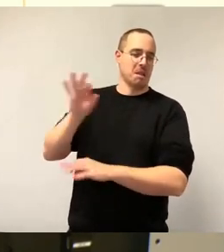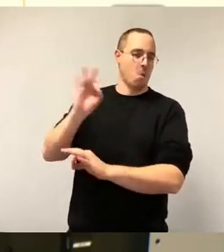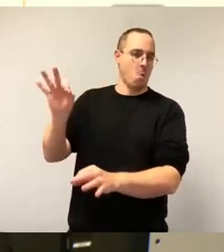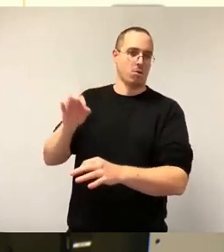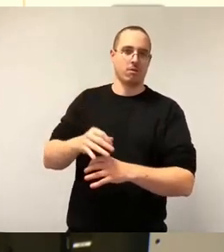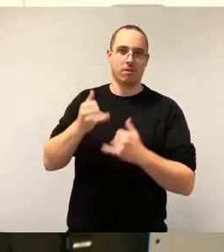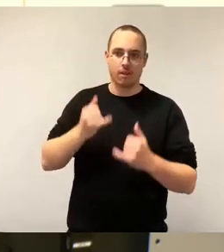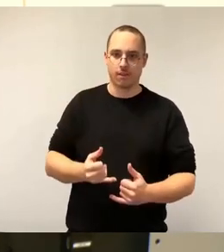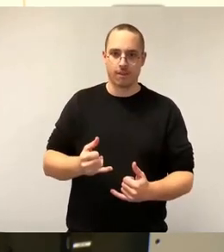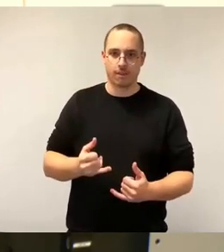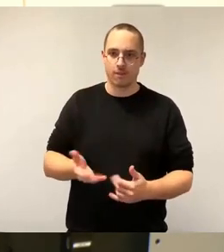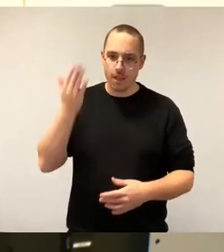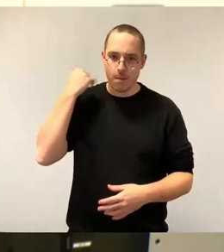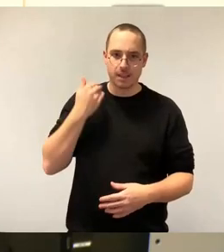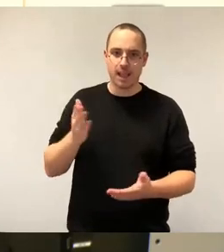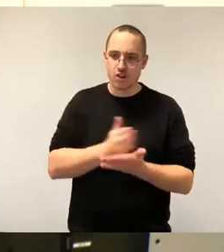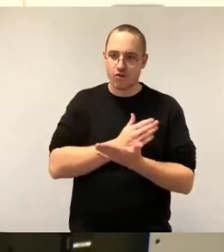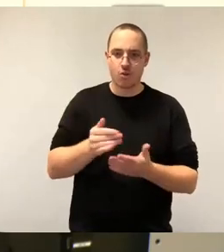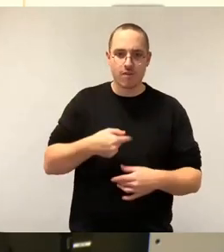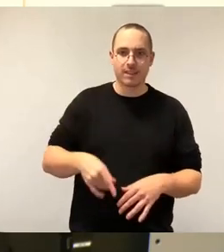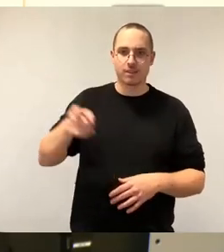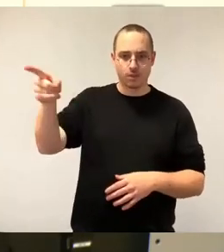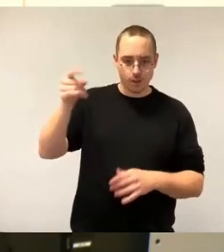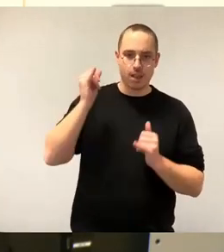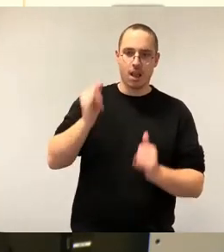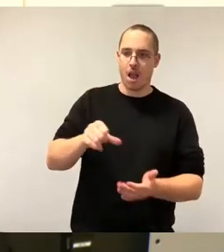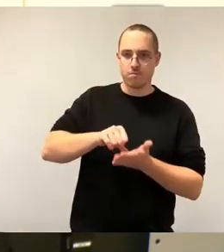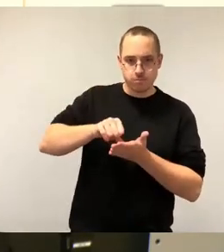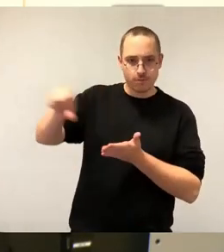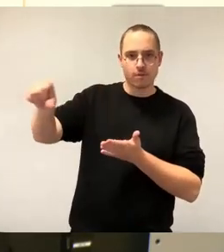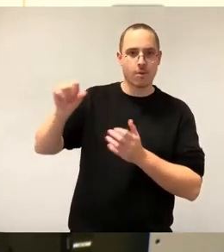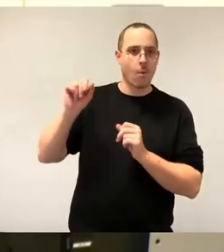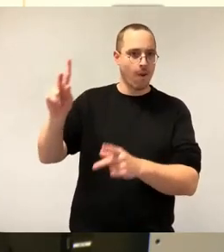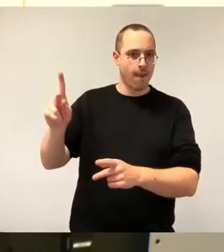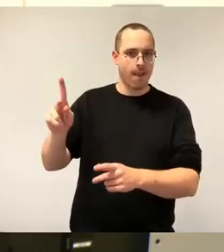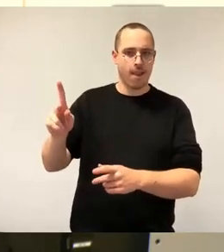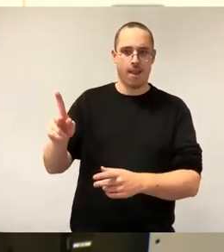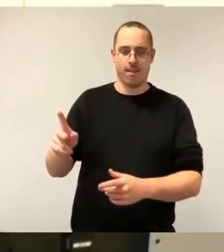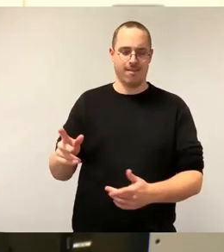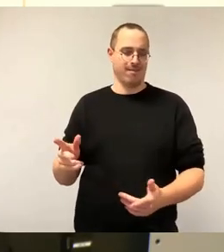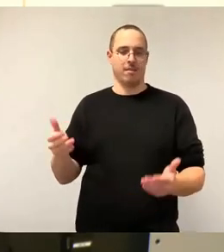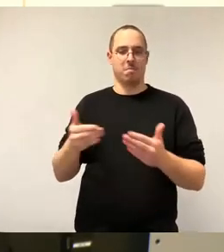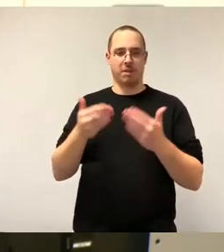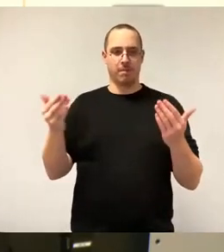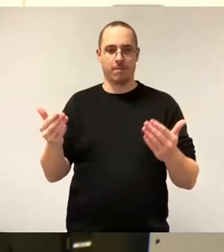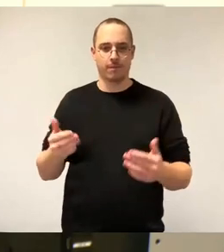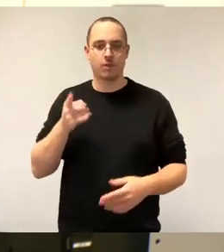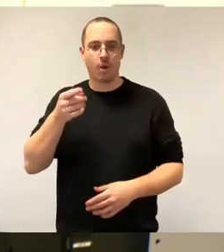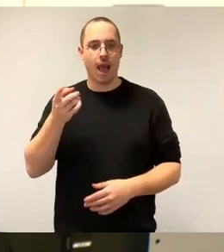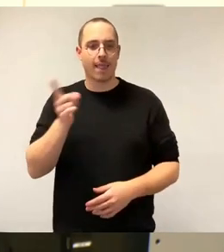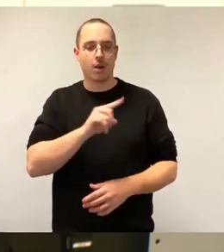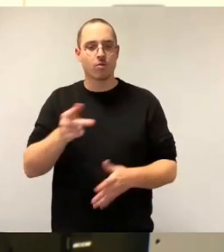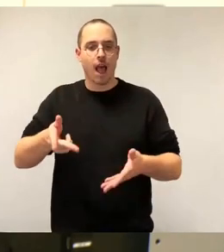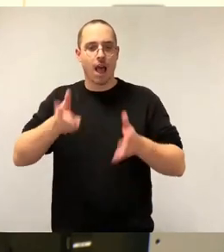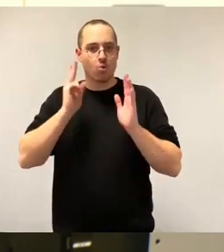sagen, diese 1.800 Wohnungen sind umsonst gebaut worden für all diese Leute? Das ist doch Quatsch. Sie haben sich hierhergestellt und haben